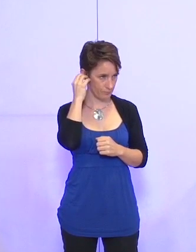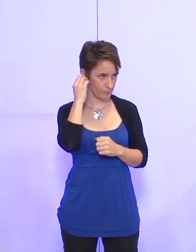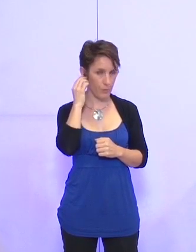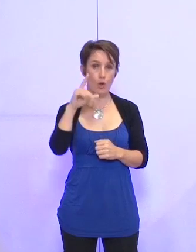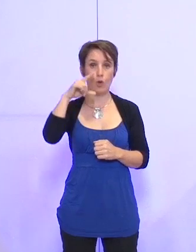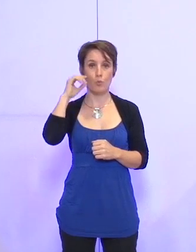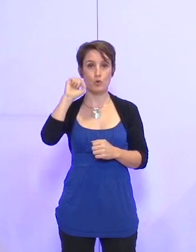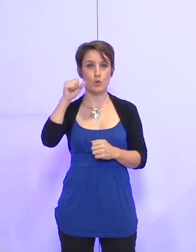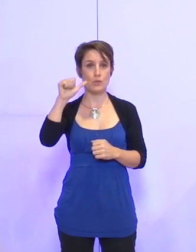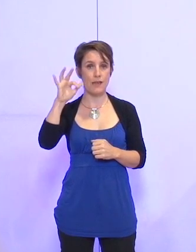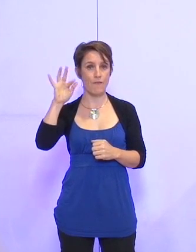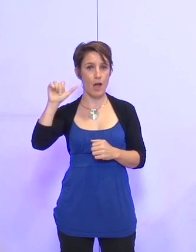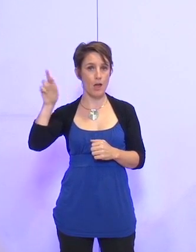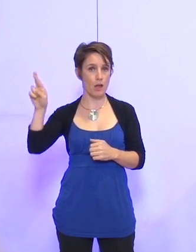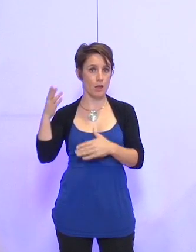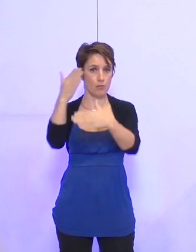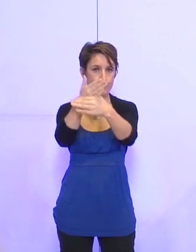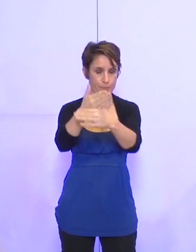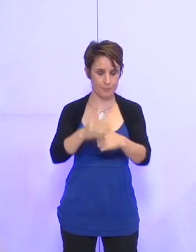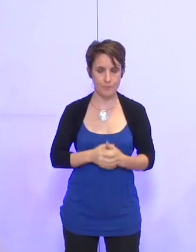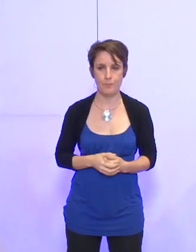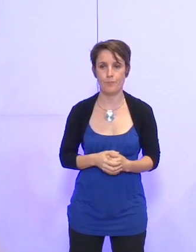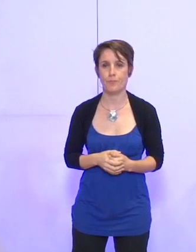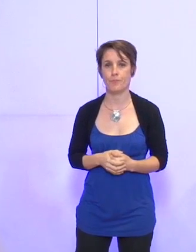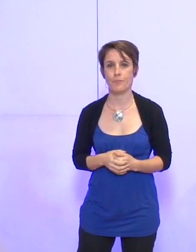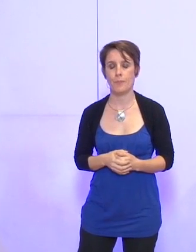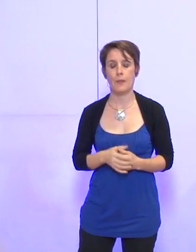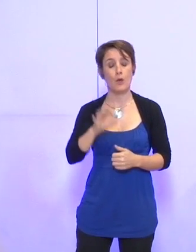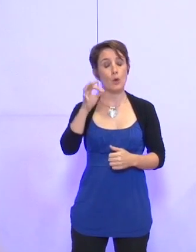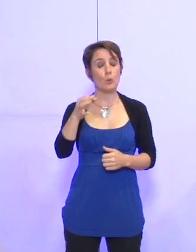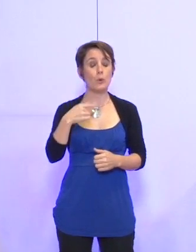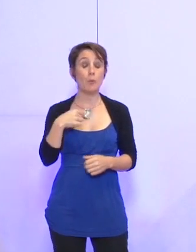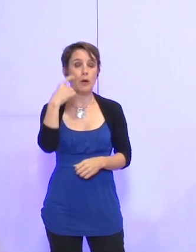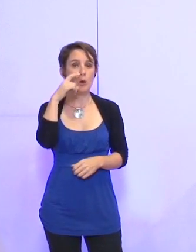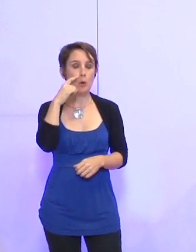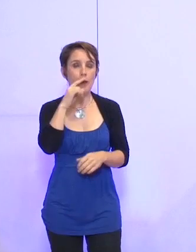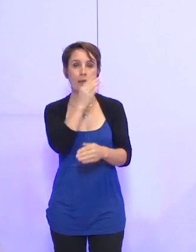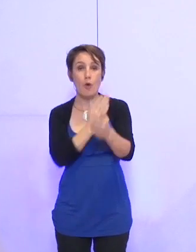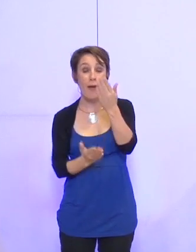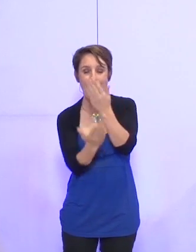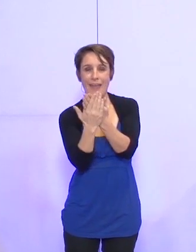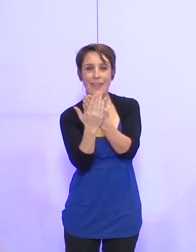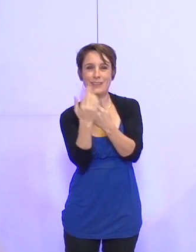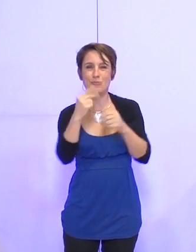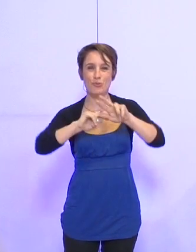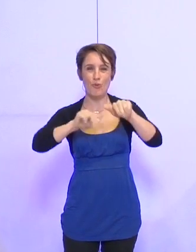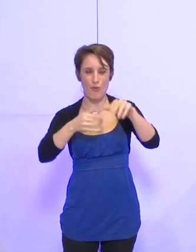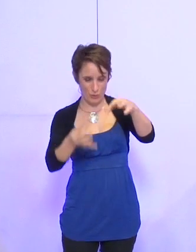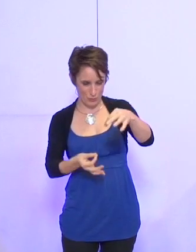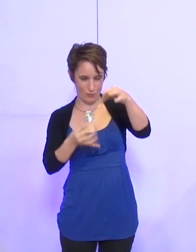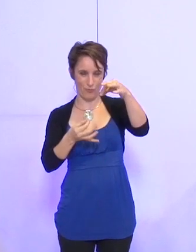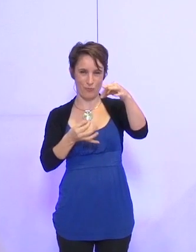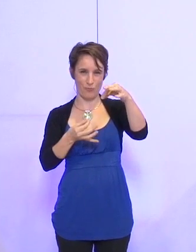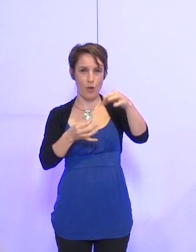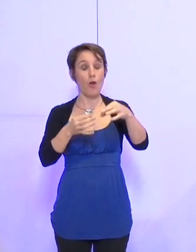Monsieur Safar. Oui, d'abord, monsieur le maire, une toute petite remarque dans l'annexe de la convention, la première. Michel